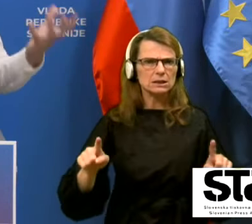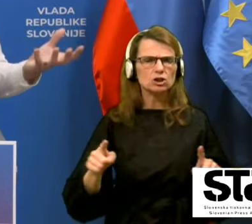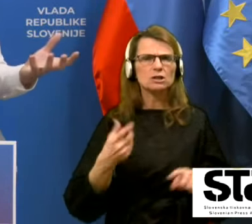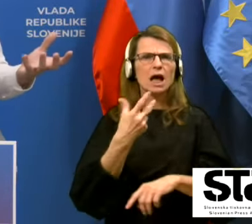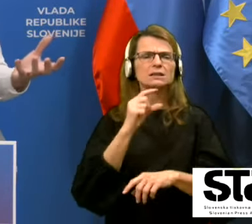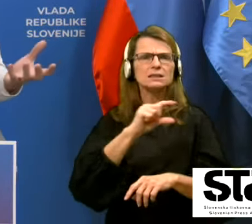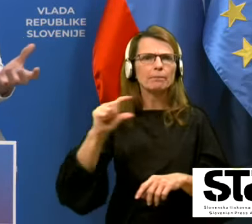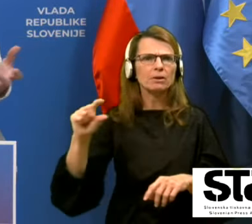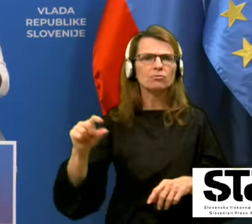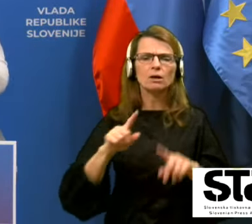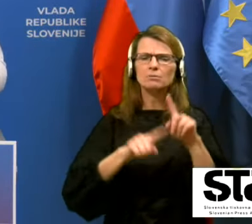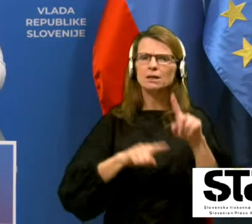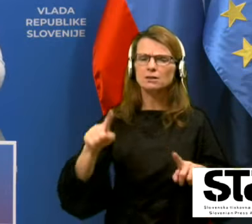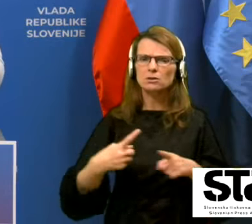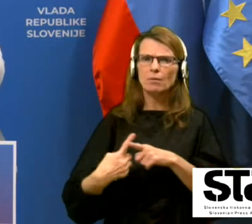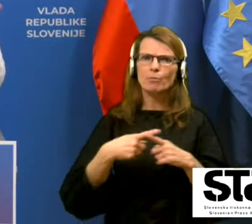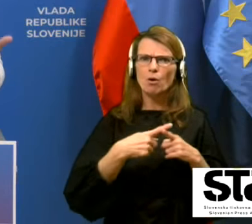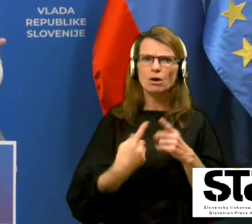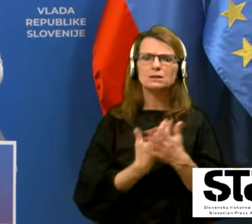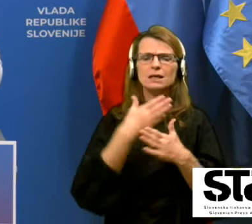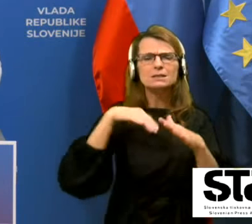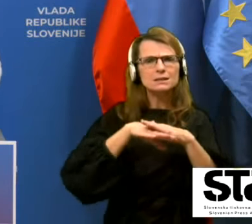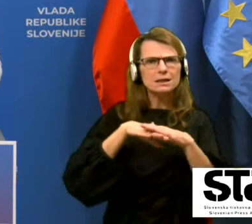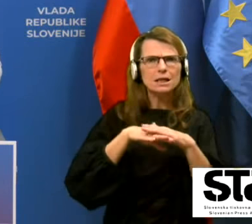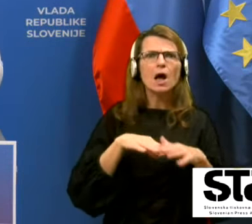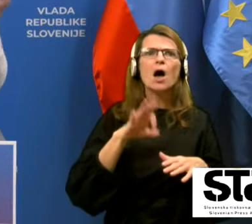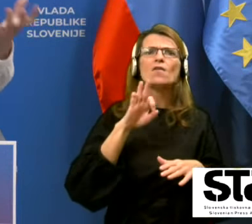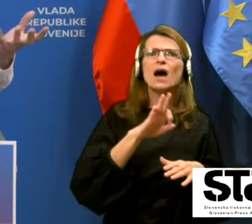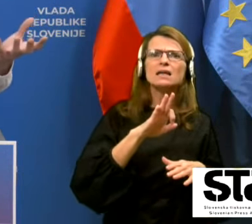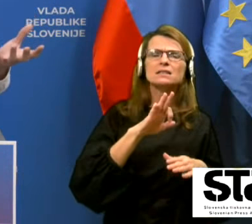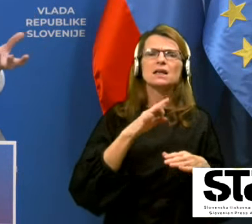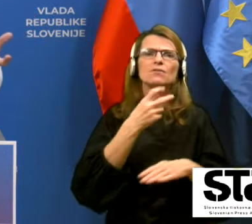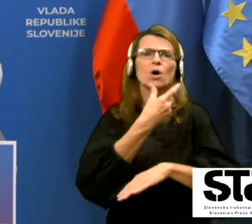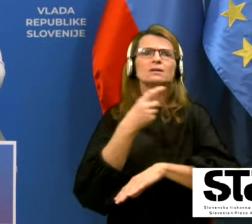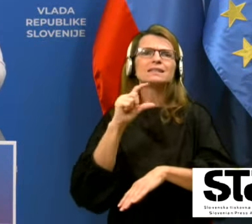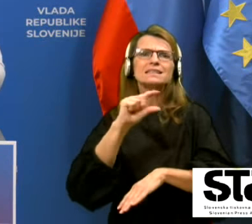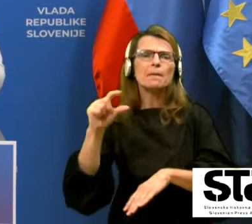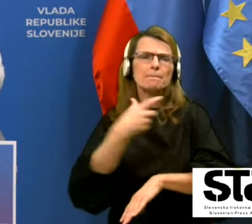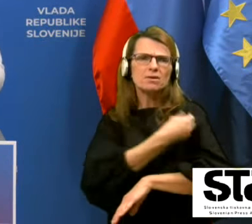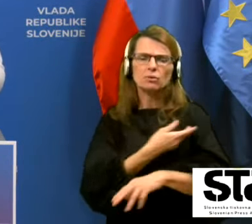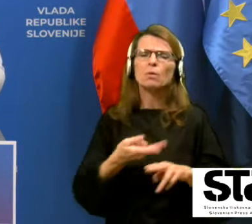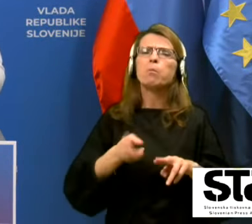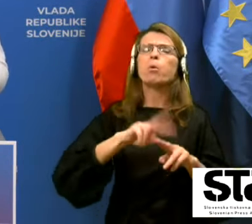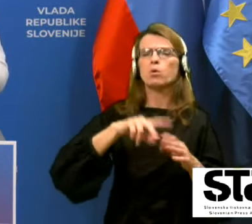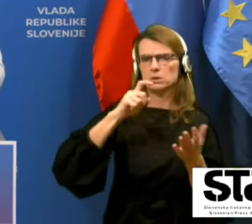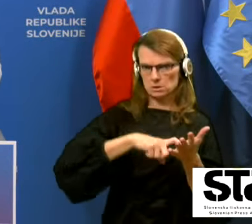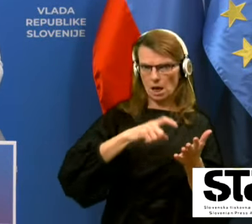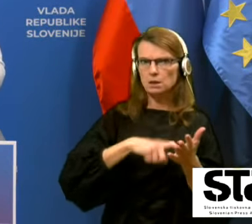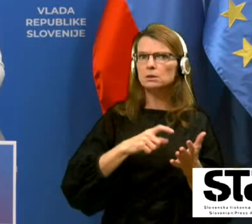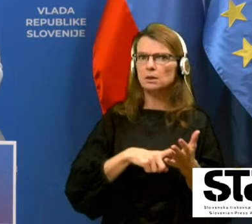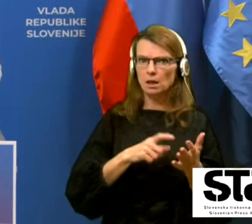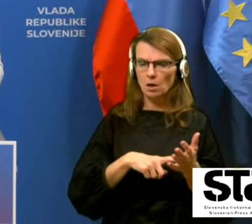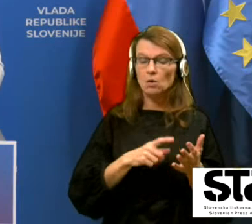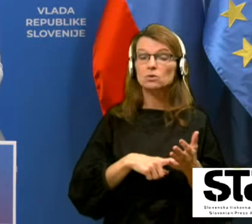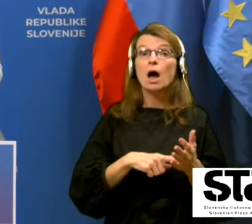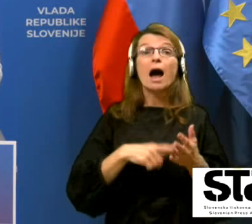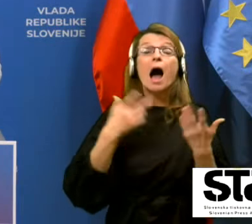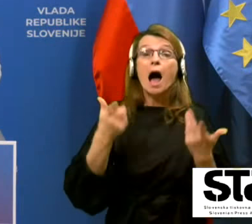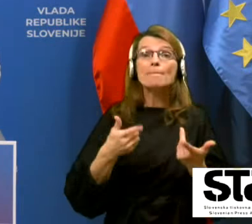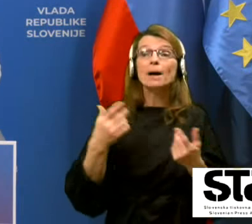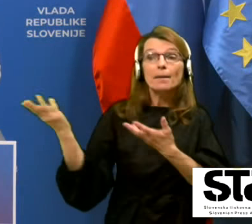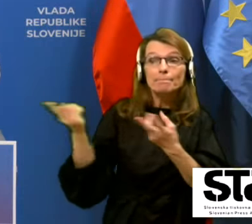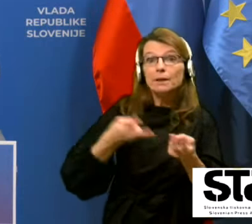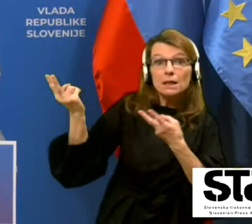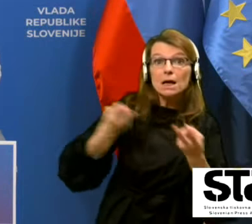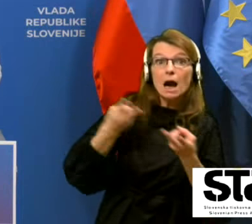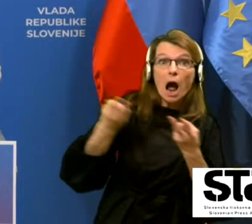različne pogoje skranjevanja. Fajcarjevo cepivo je res tako bolj zahtevno. V pipeline-u je pa ogromno cepivo, ki ima